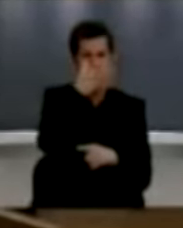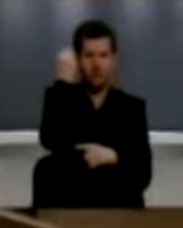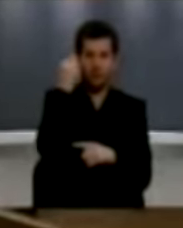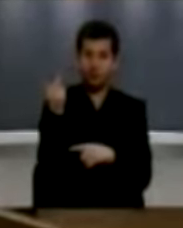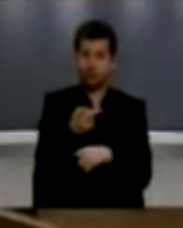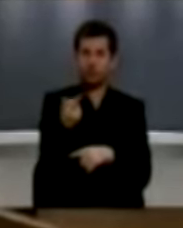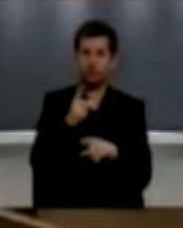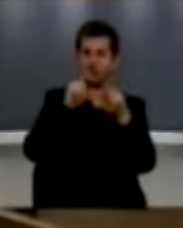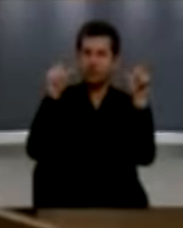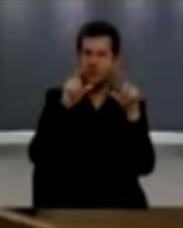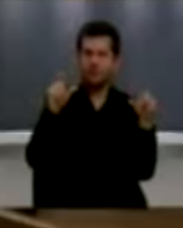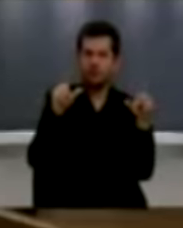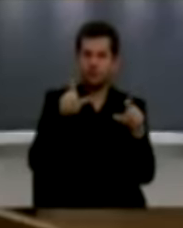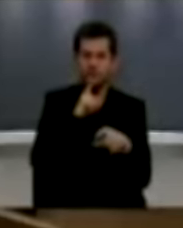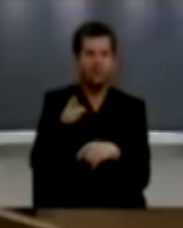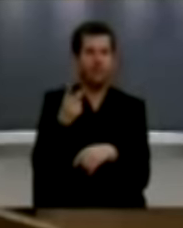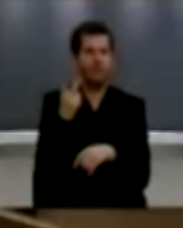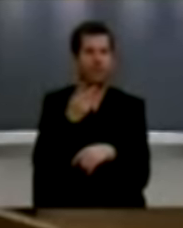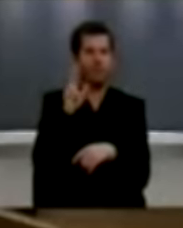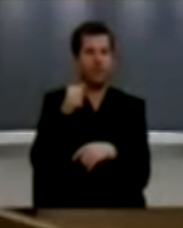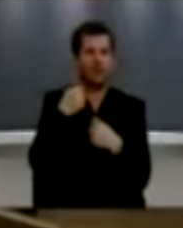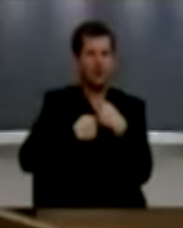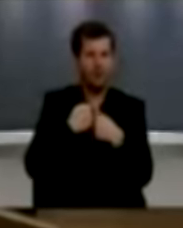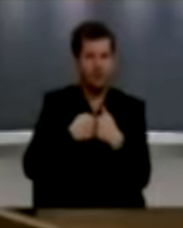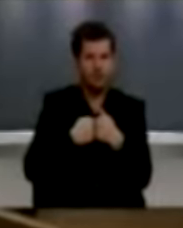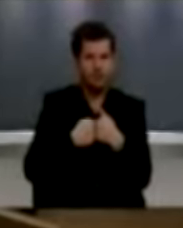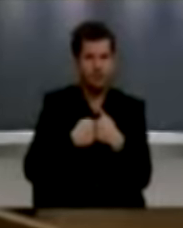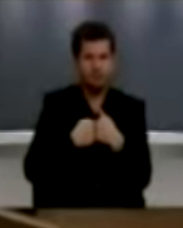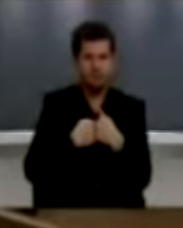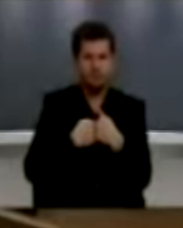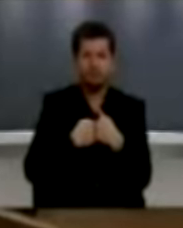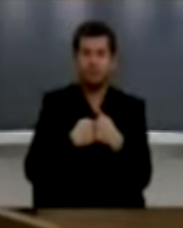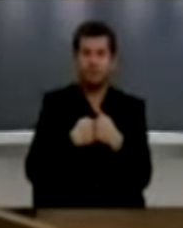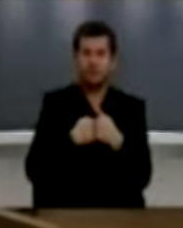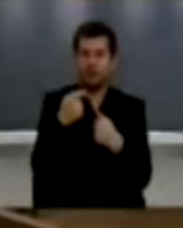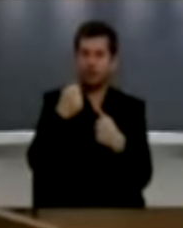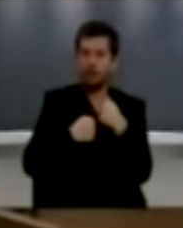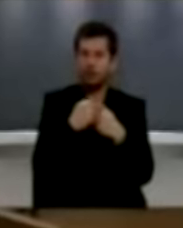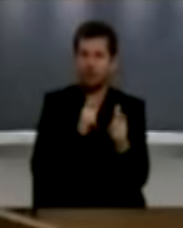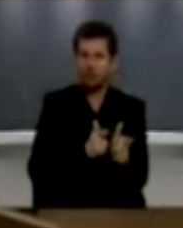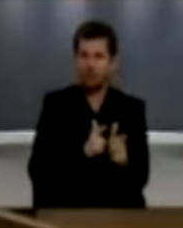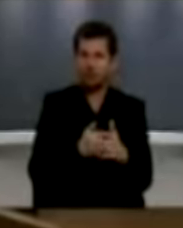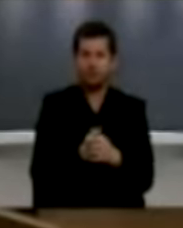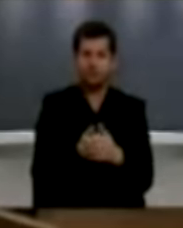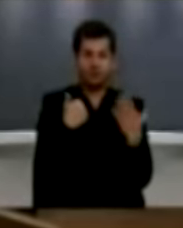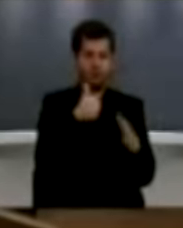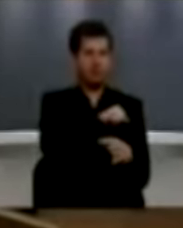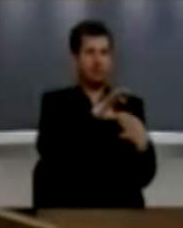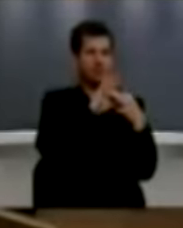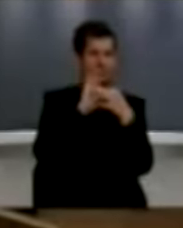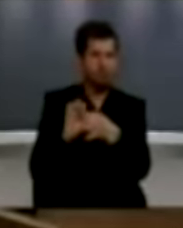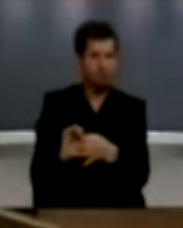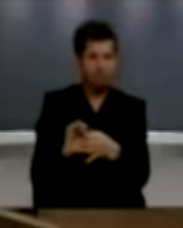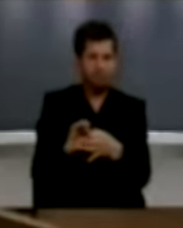institucionet e mandatin e vetë ekzekutivi ka pasur krimet dhe i kanë, e Uleksi, krimet e ljuftës. Pas 16 vjetëve drejtsi e